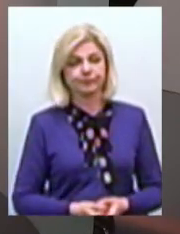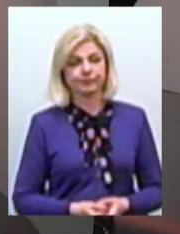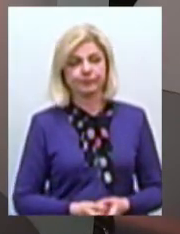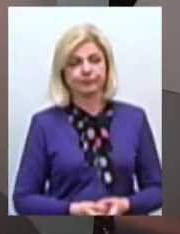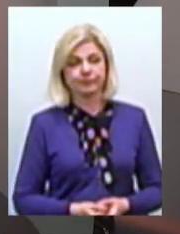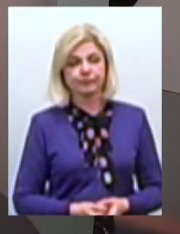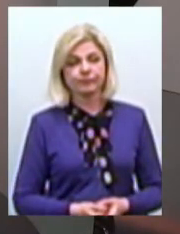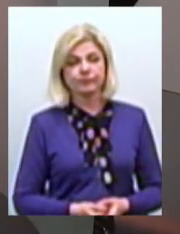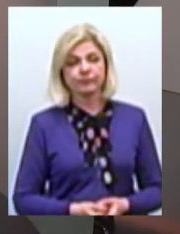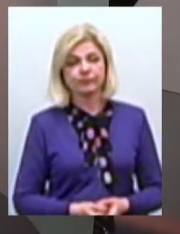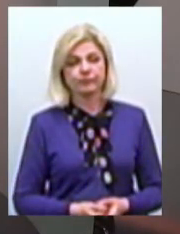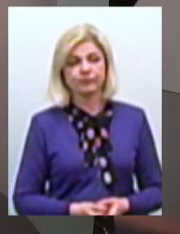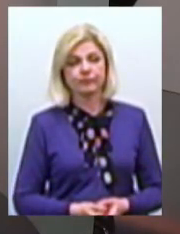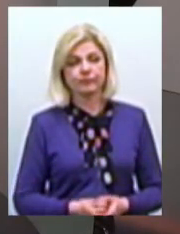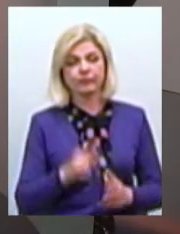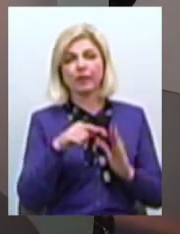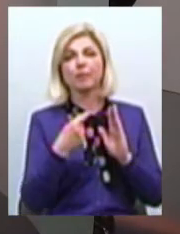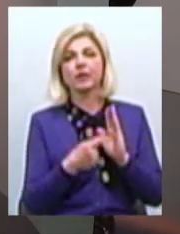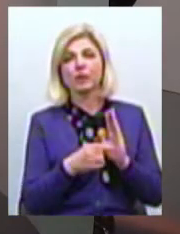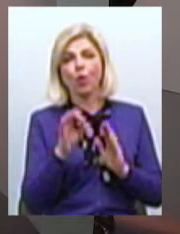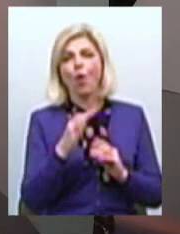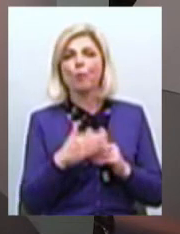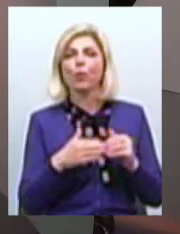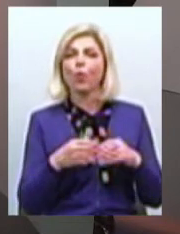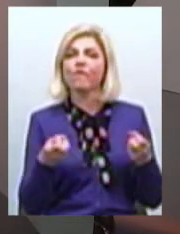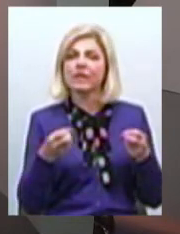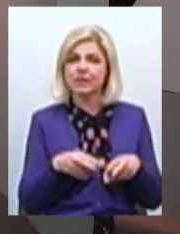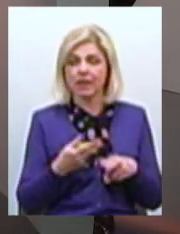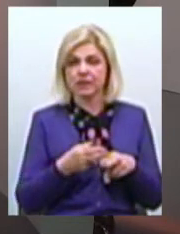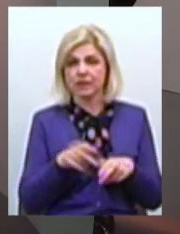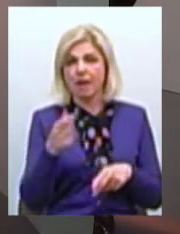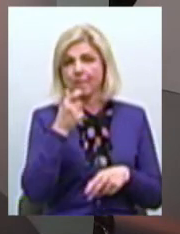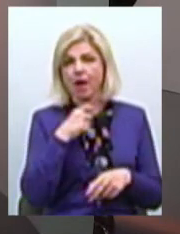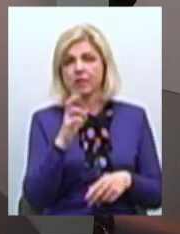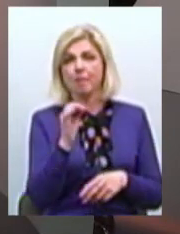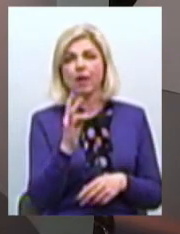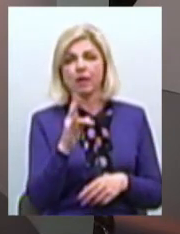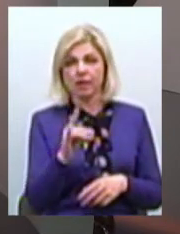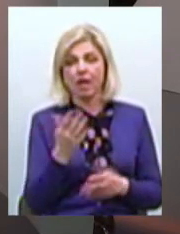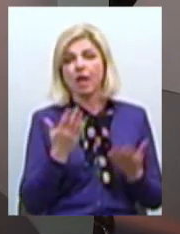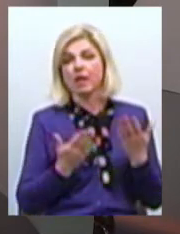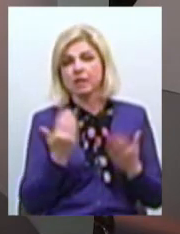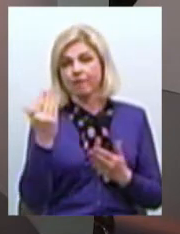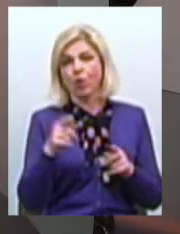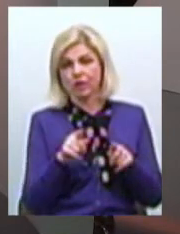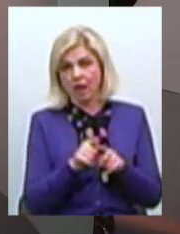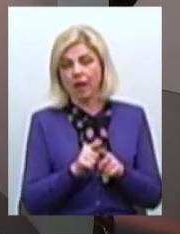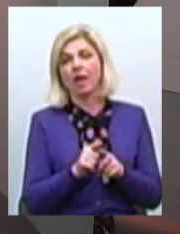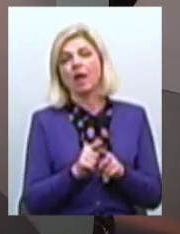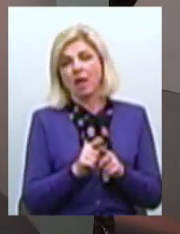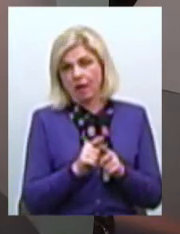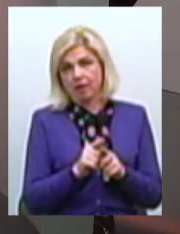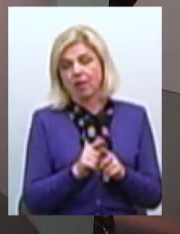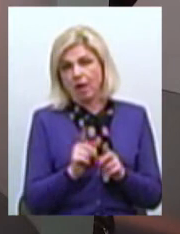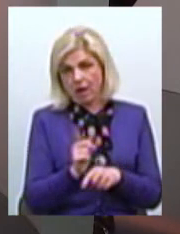питанням також професійність цього пана Барни Чи його в такі рамки поставили і він не змог цього